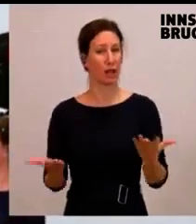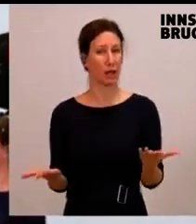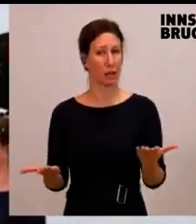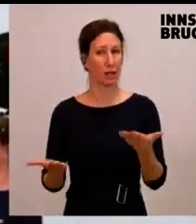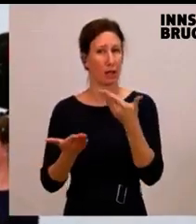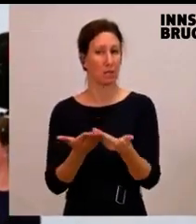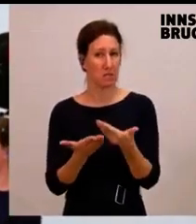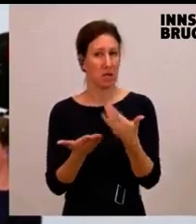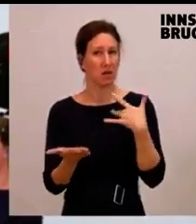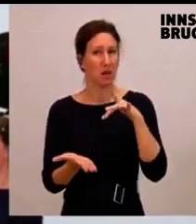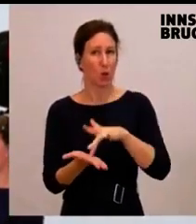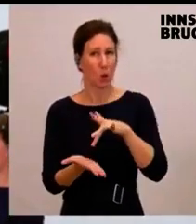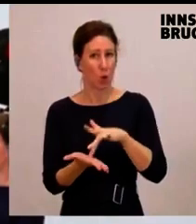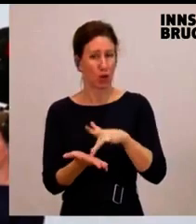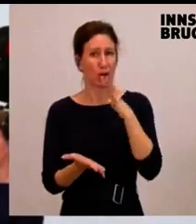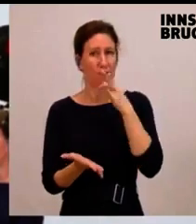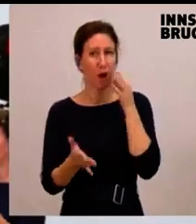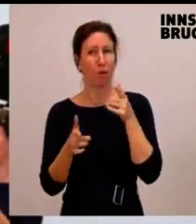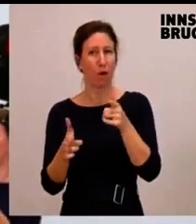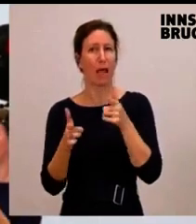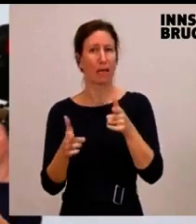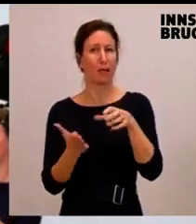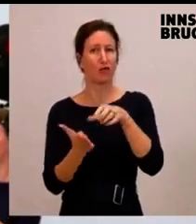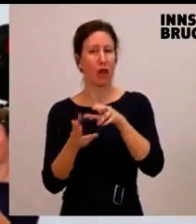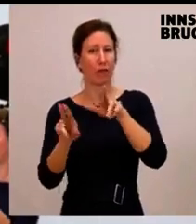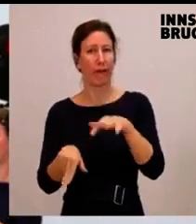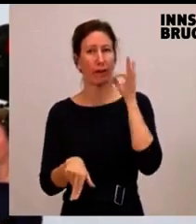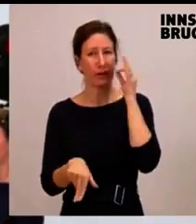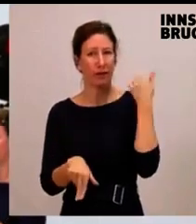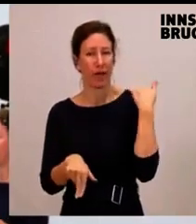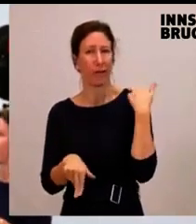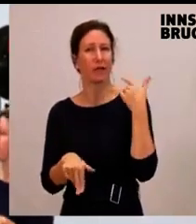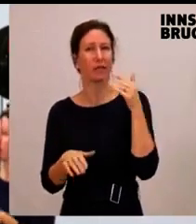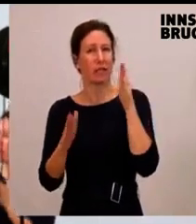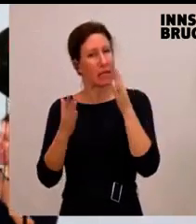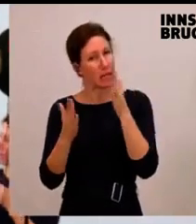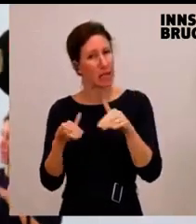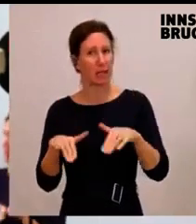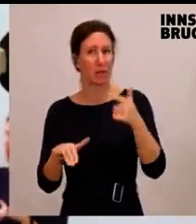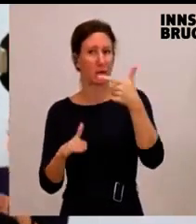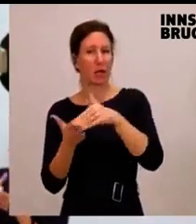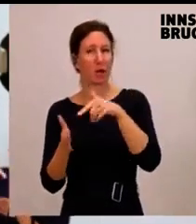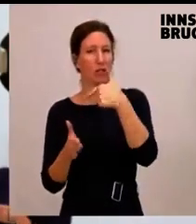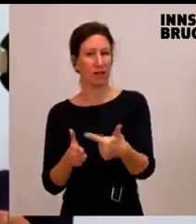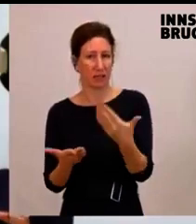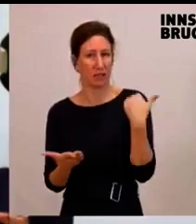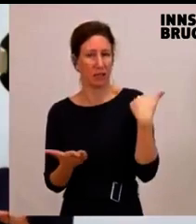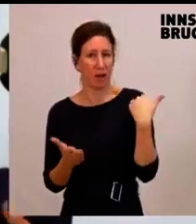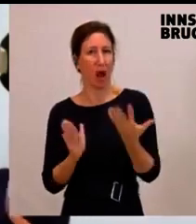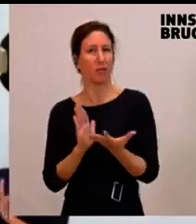Frau Mobilitätsstaaträtin auch im Dezember 2020, weil man nicht zufrieden war, weise das Stadtrecht gebrochen hat, abgewählt.